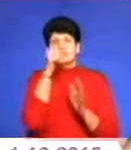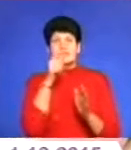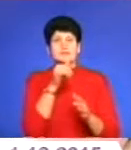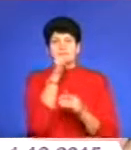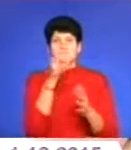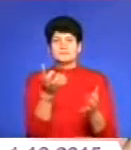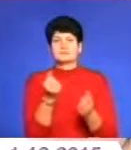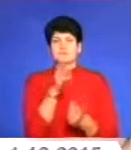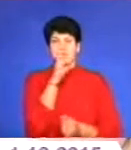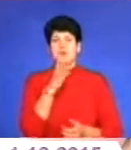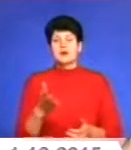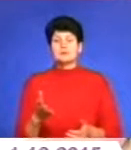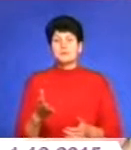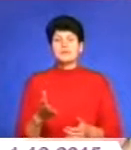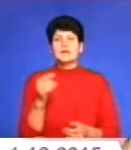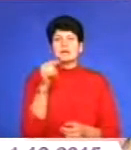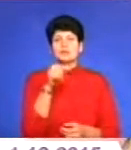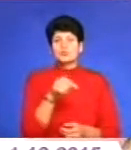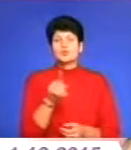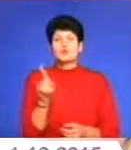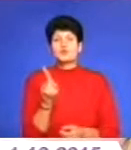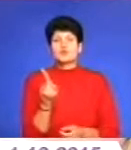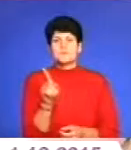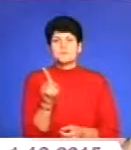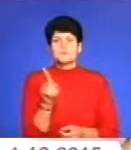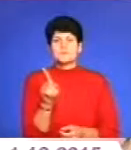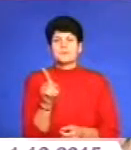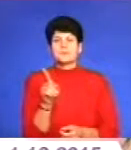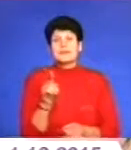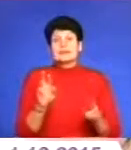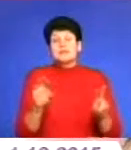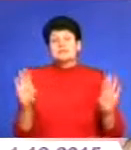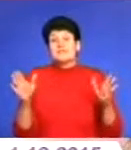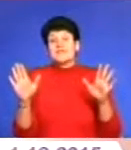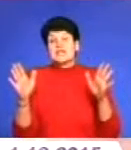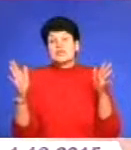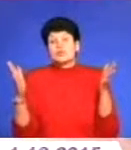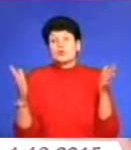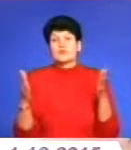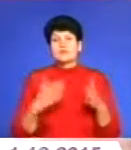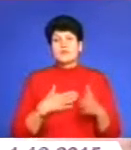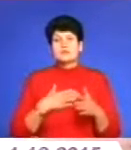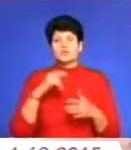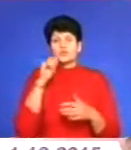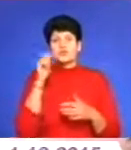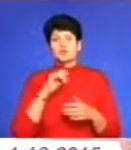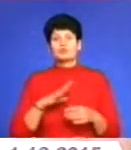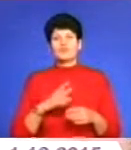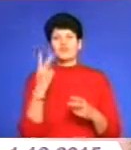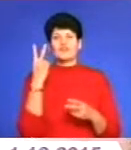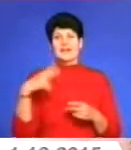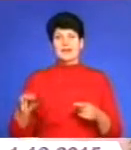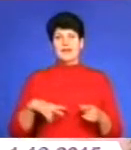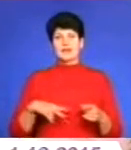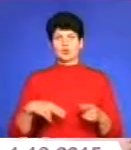заробітну плату. Через те, що якось так вийшло, як буває в нас в країні, що було одразу два директори,